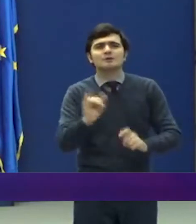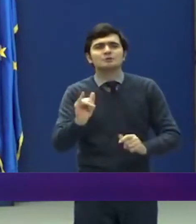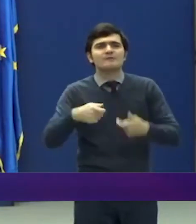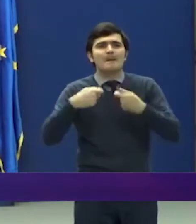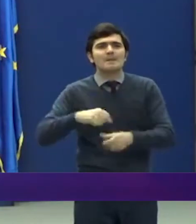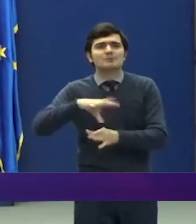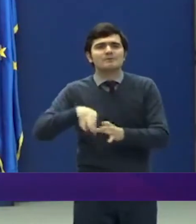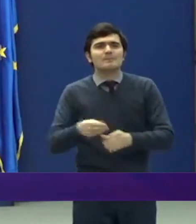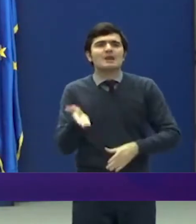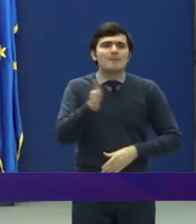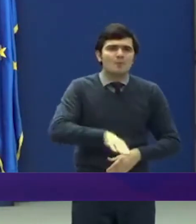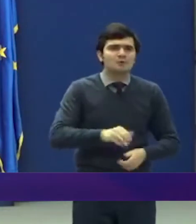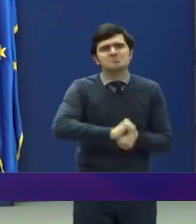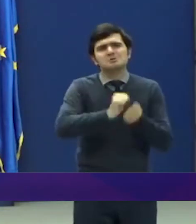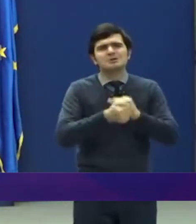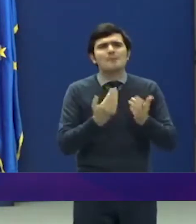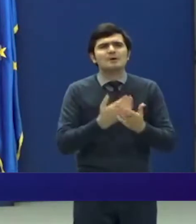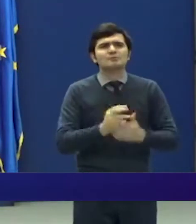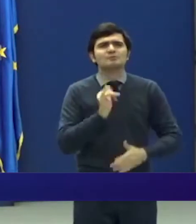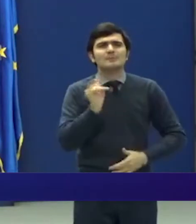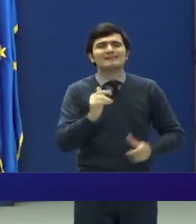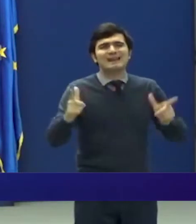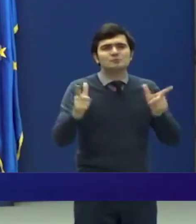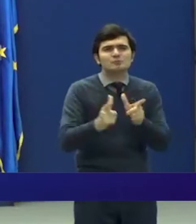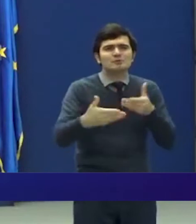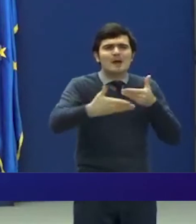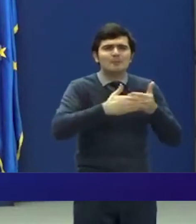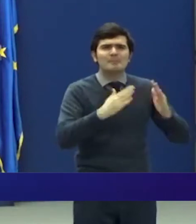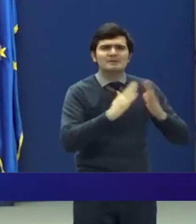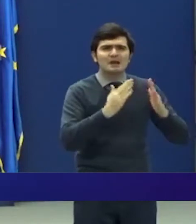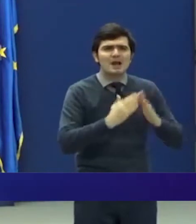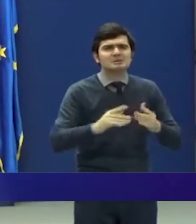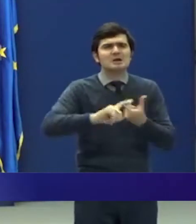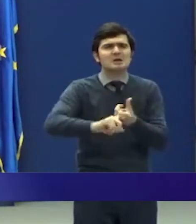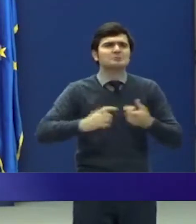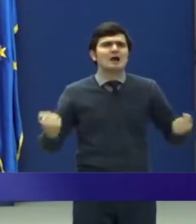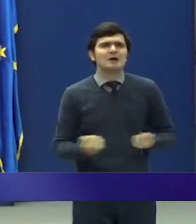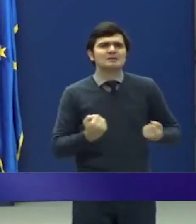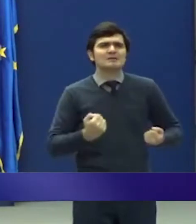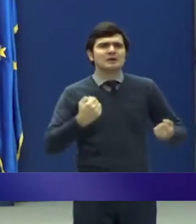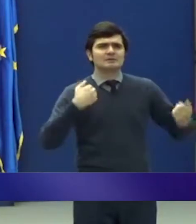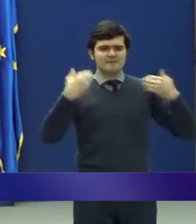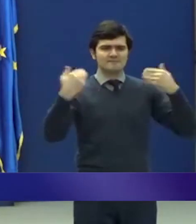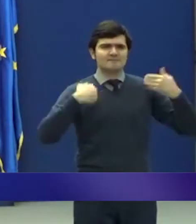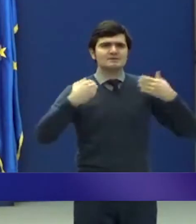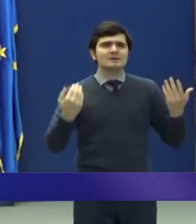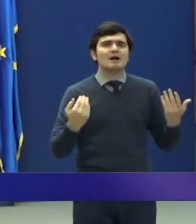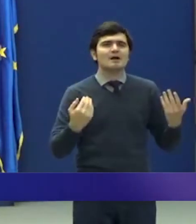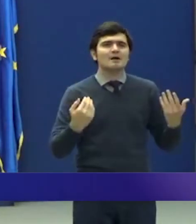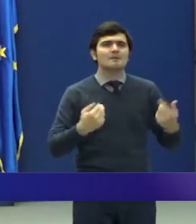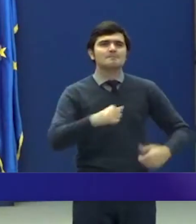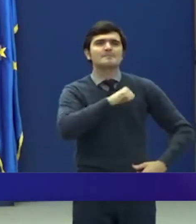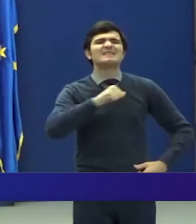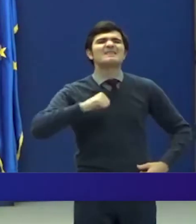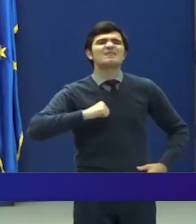familie, deplasări scurte în apropierea locuinței gospodăriei, legate de activitatea fizică individuală a persoanelor,